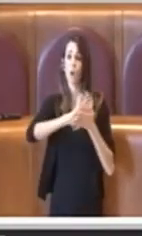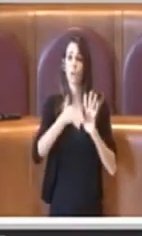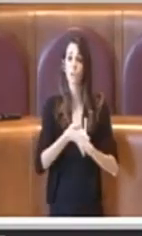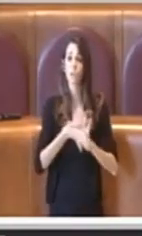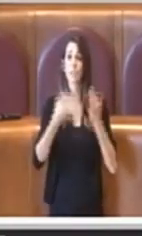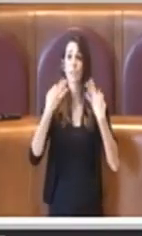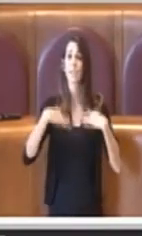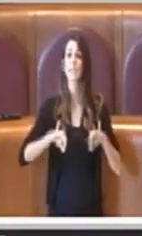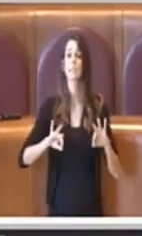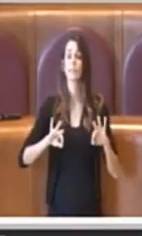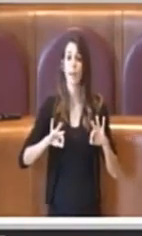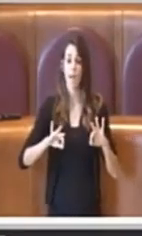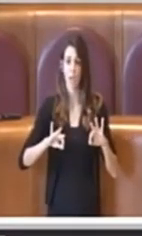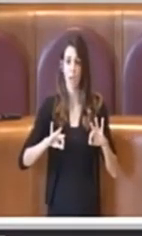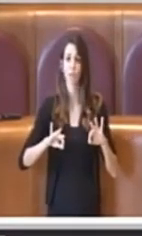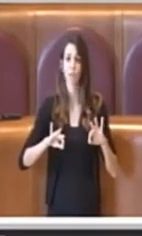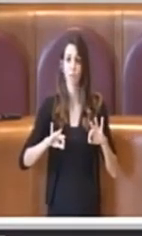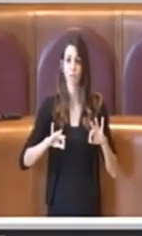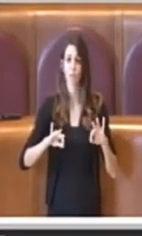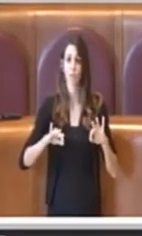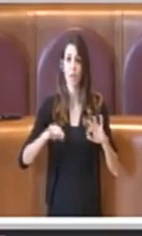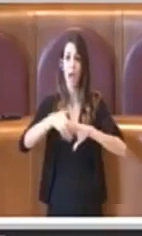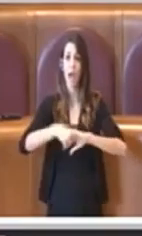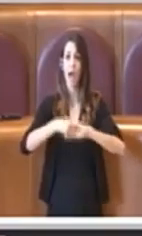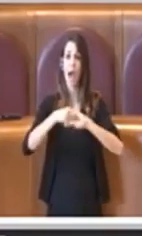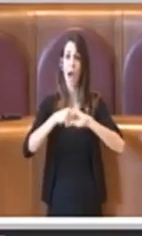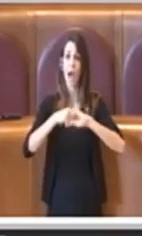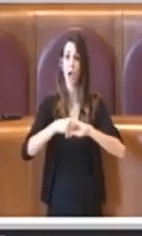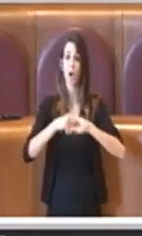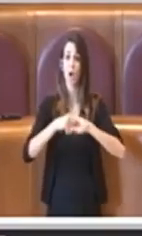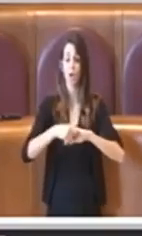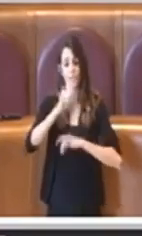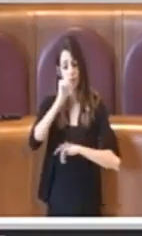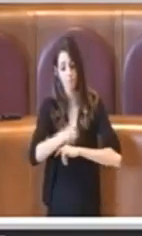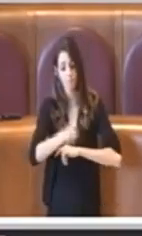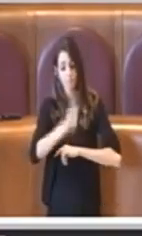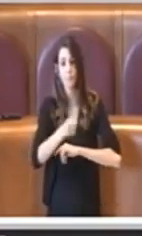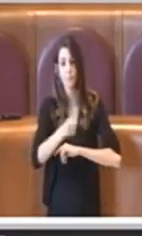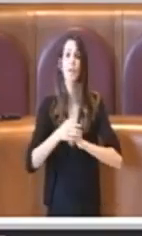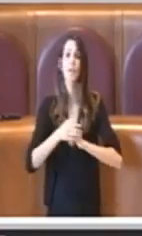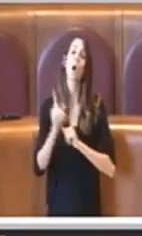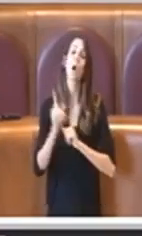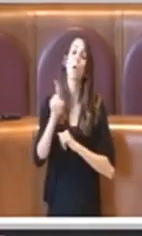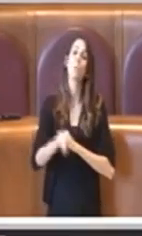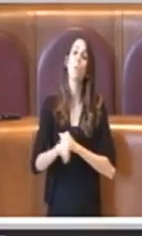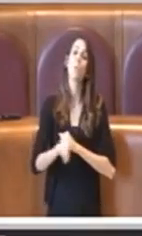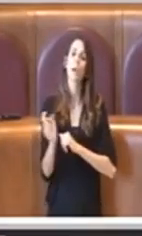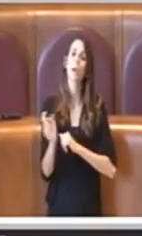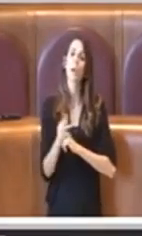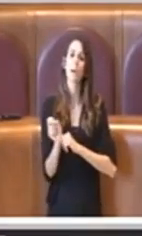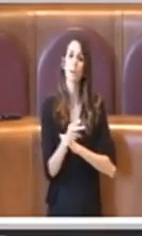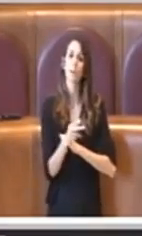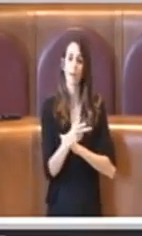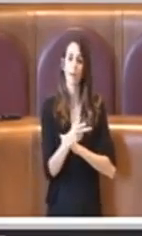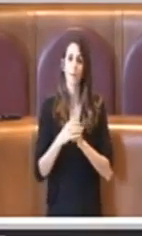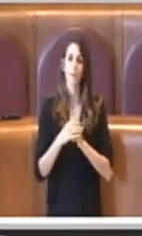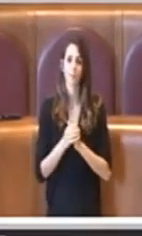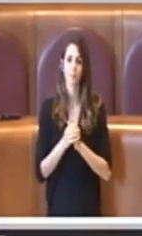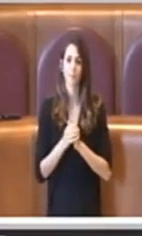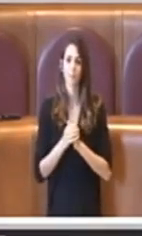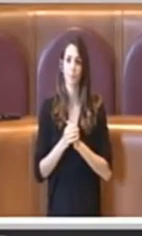di quanto pattuito e non solo ma anche la rapidità con cui verrà eseguito tutto perché